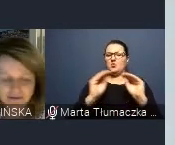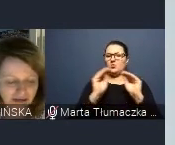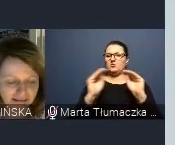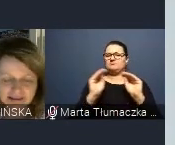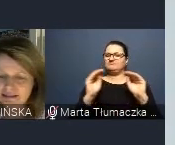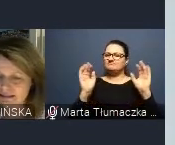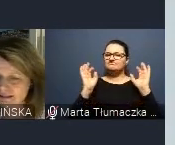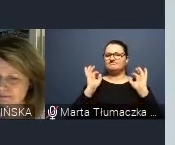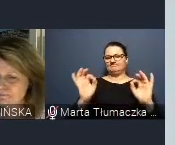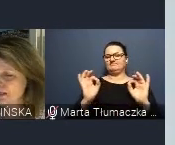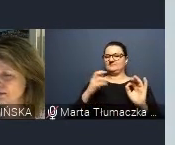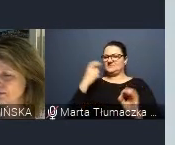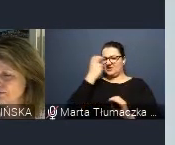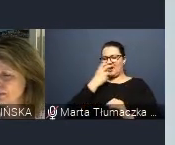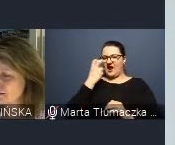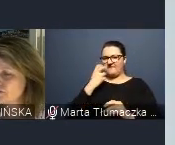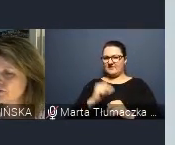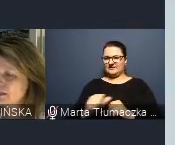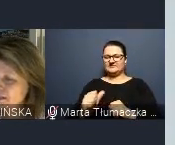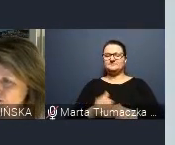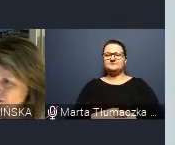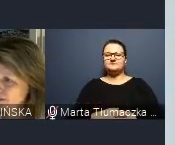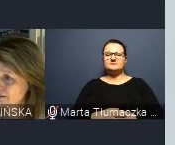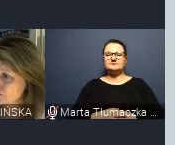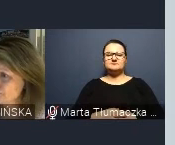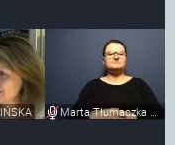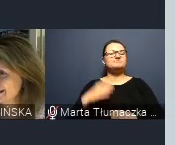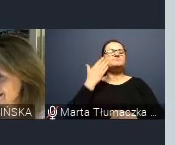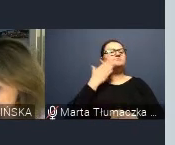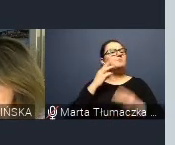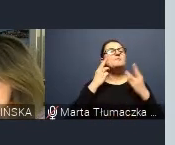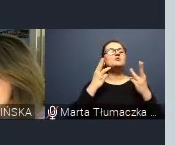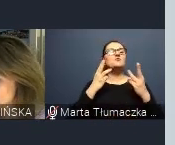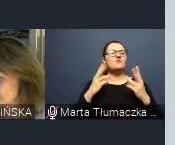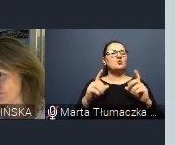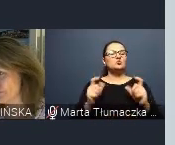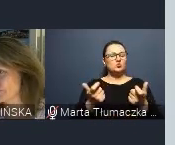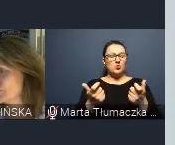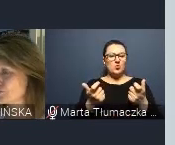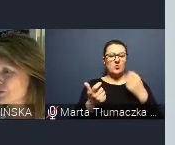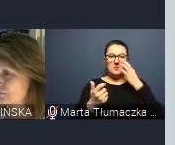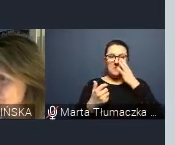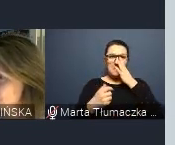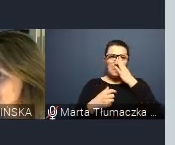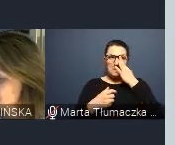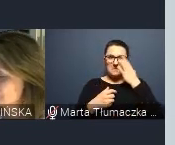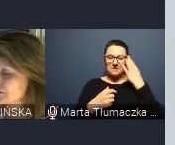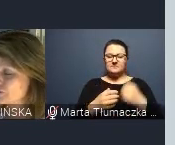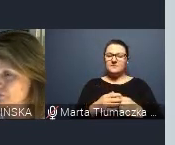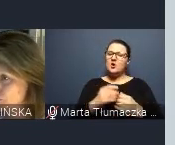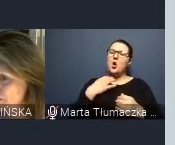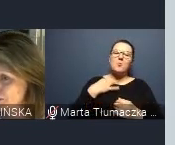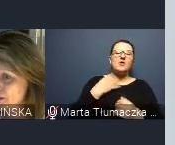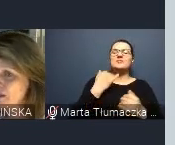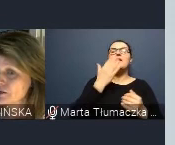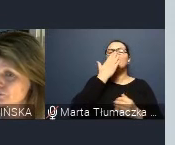atrakcyjne. Bardzo istotne jest, żeby jakąkolwiek formę uczenia podejmiemy